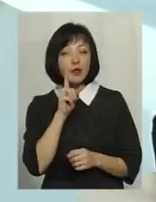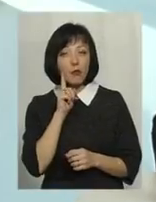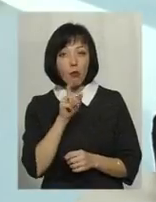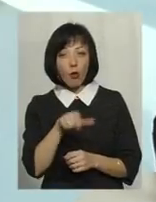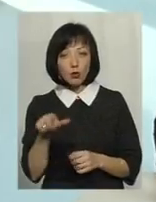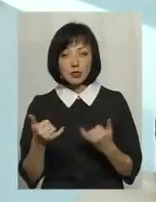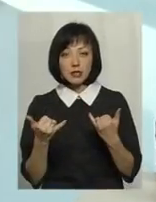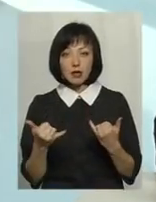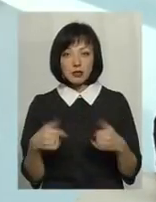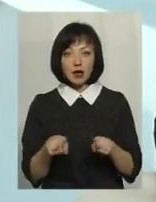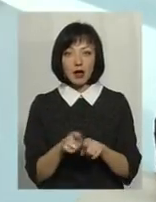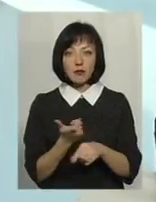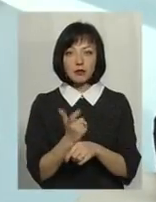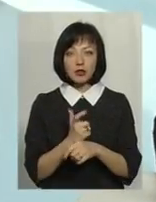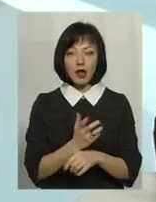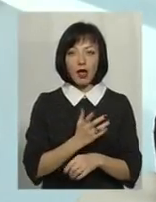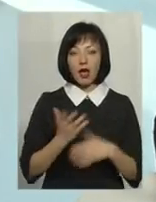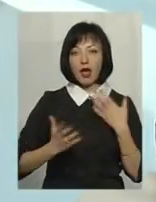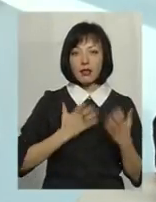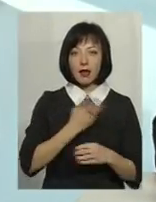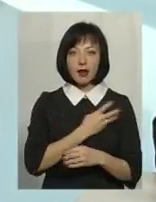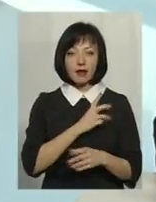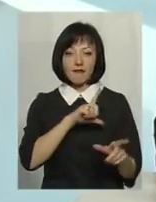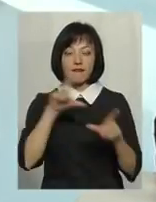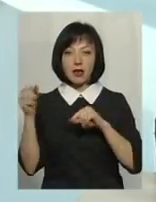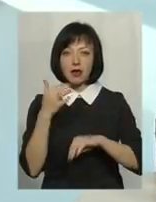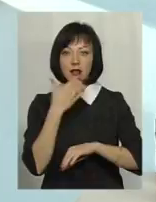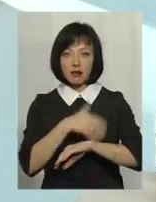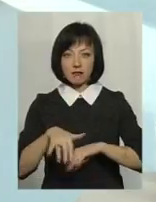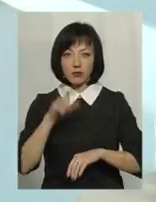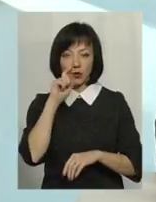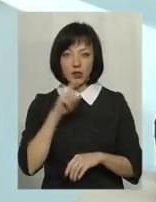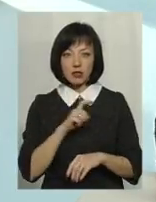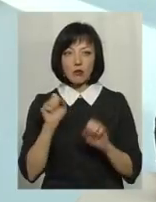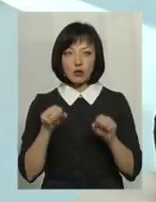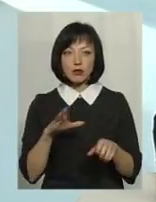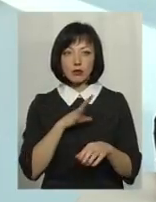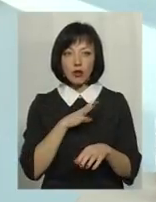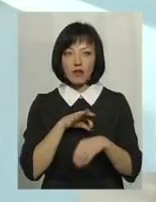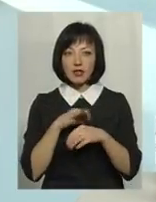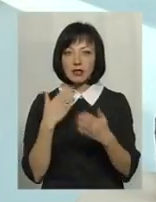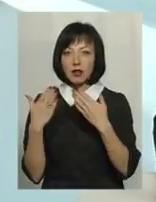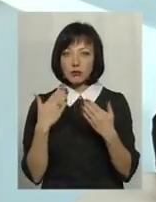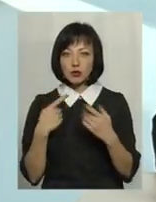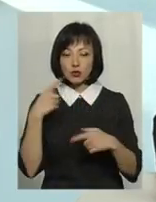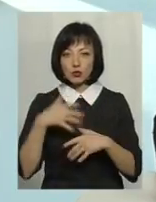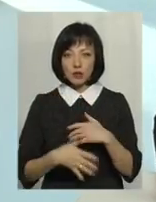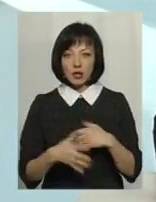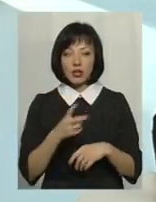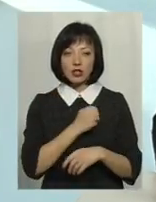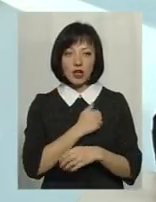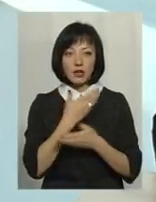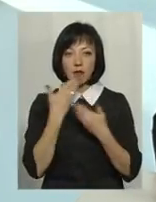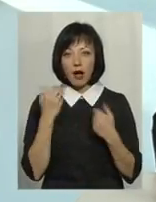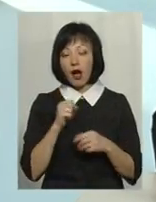Молодь наразі наша така більш енергійна, ефективна, яка виїхала з України, з якої можна було ввести такий діалог, щоб вони нас зрозуміли, її, на жаль,